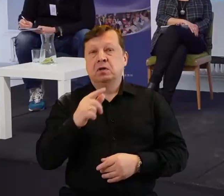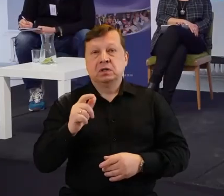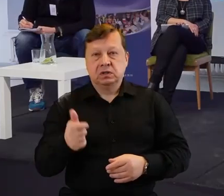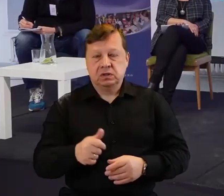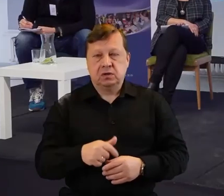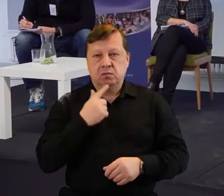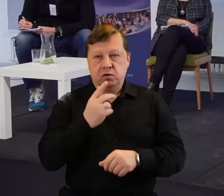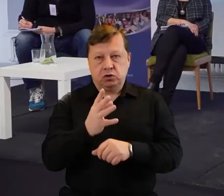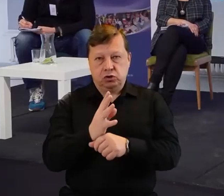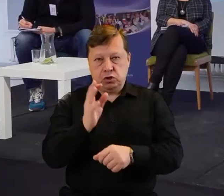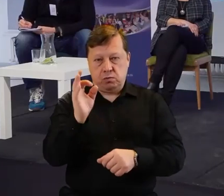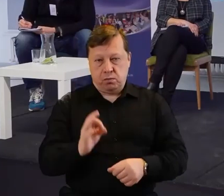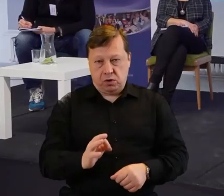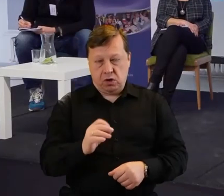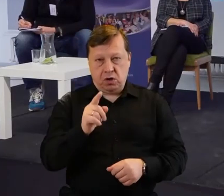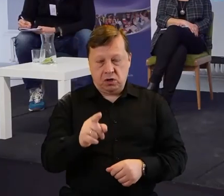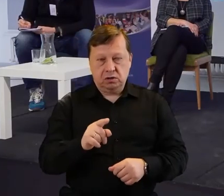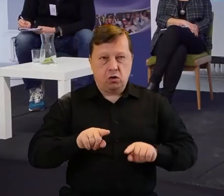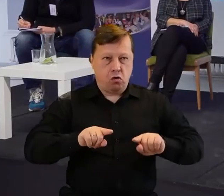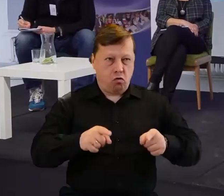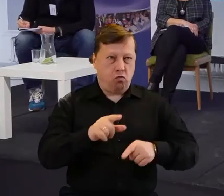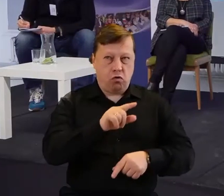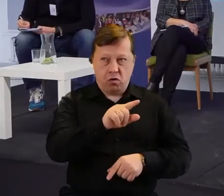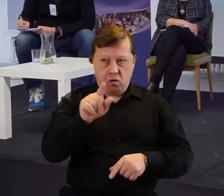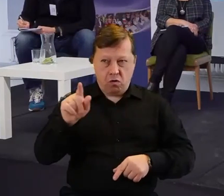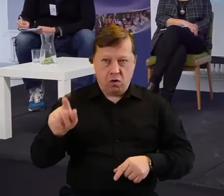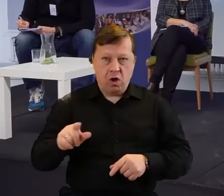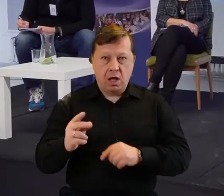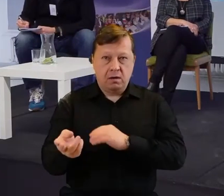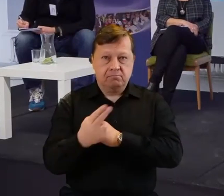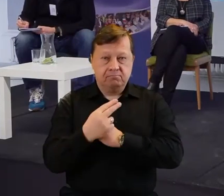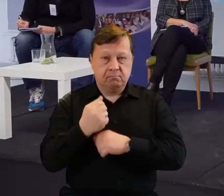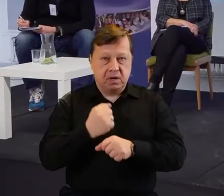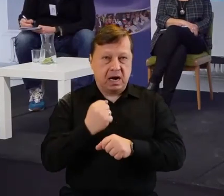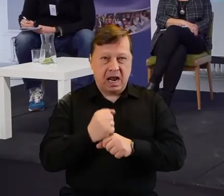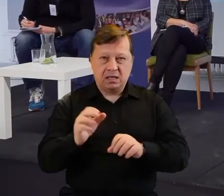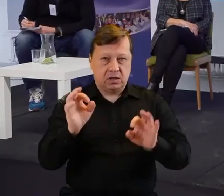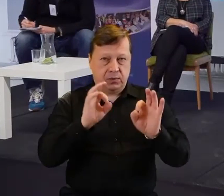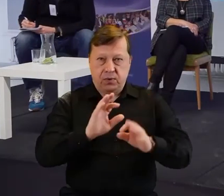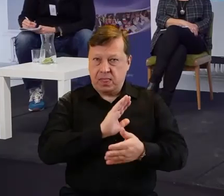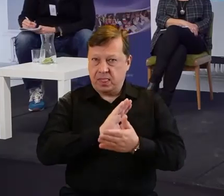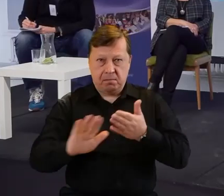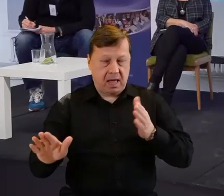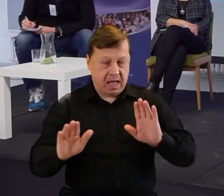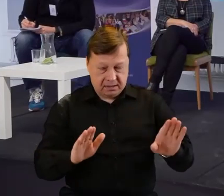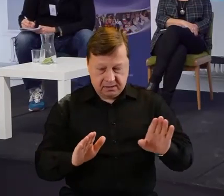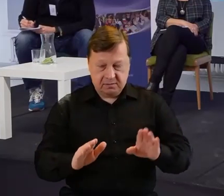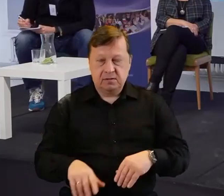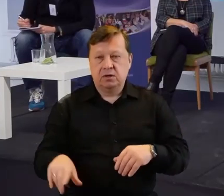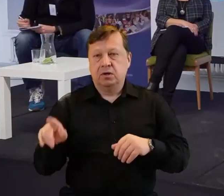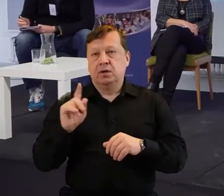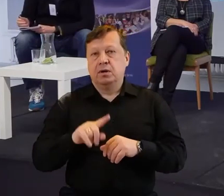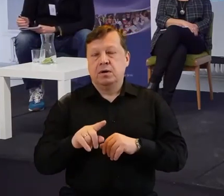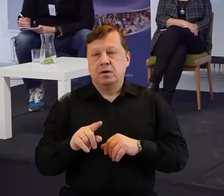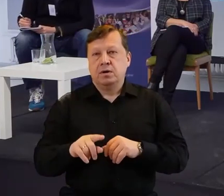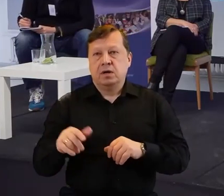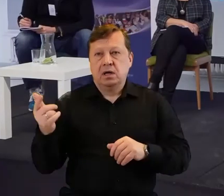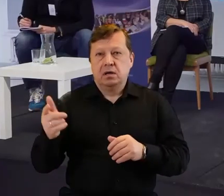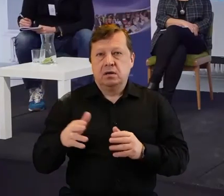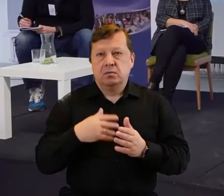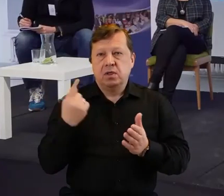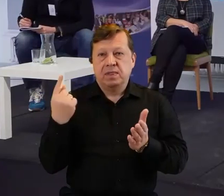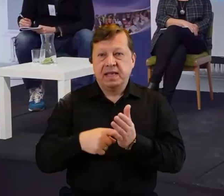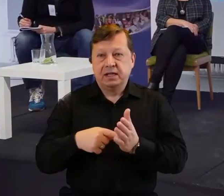prawie 40% organizacji nie zatrudnia nikogo, a w sumie ponad 50%